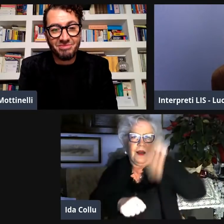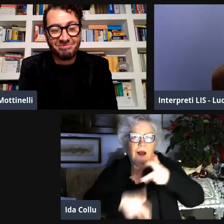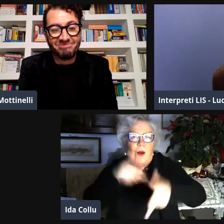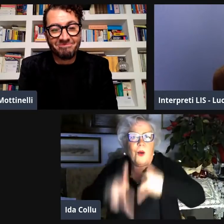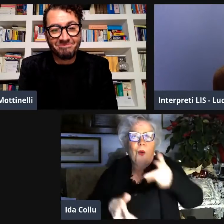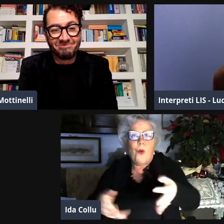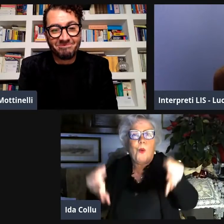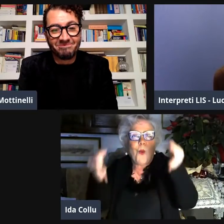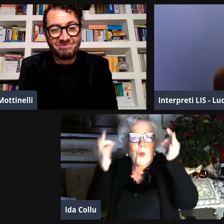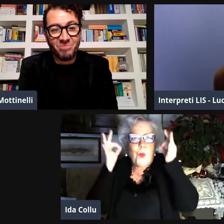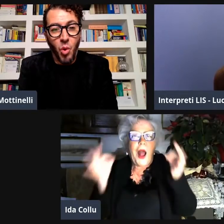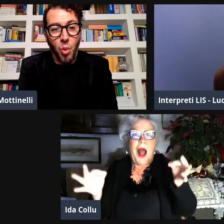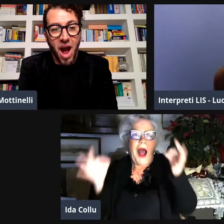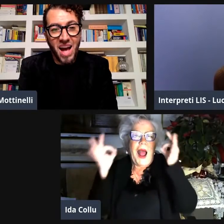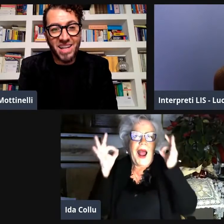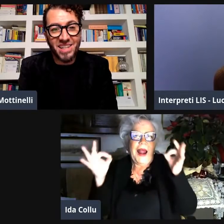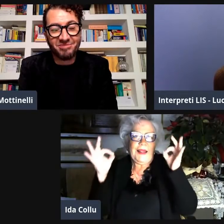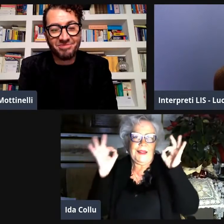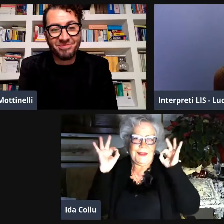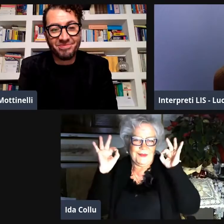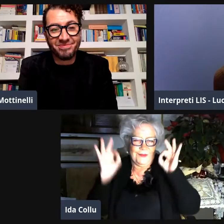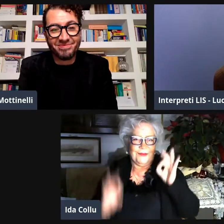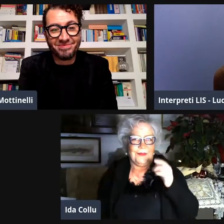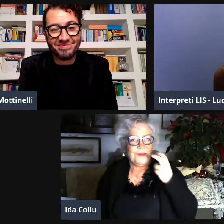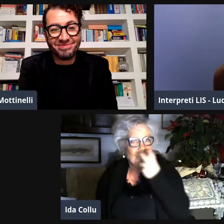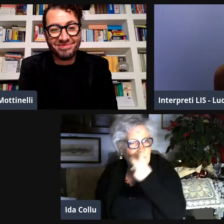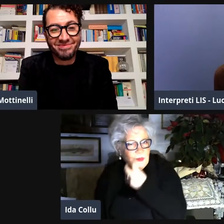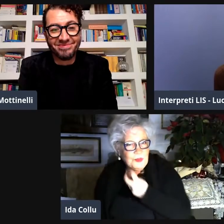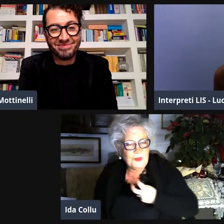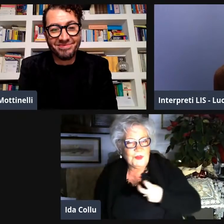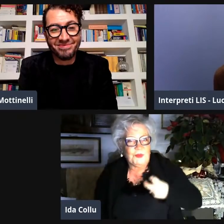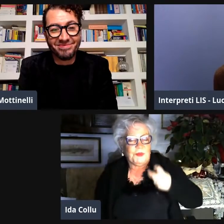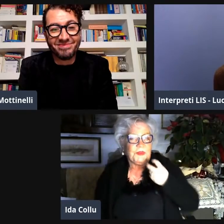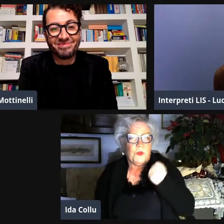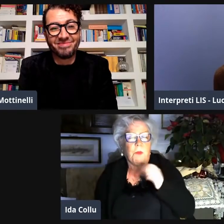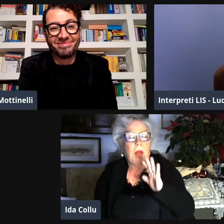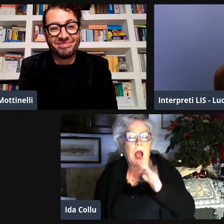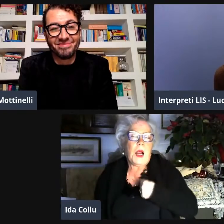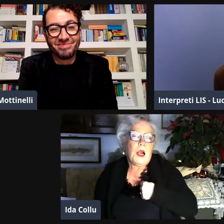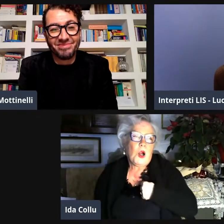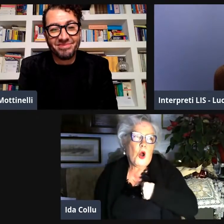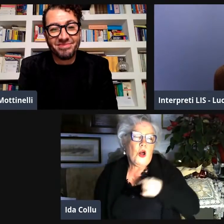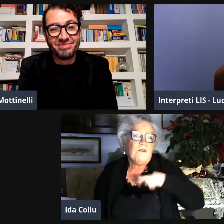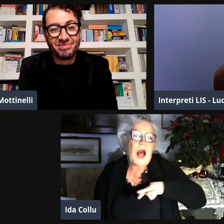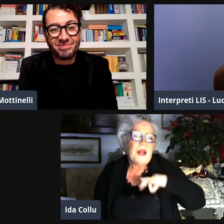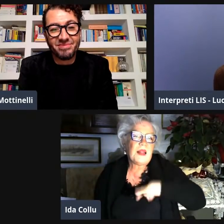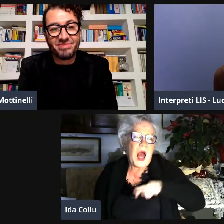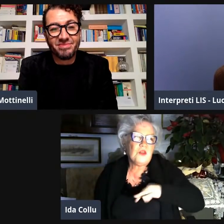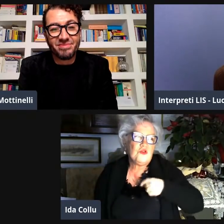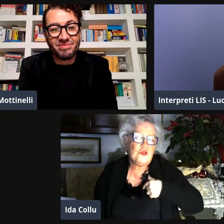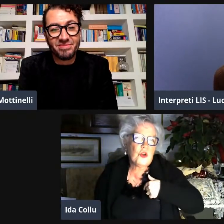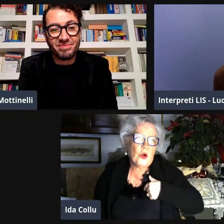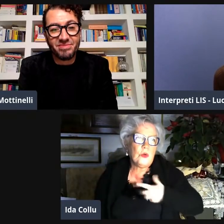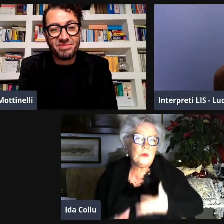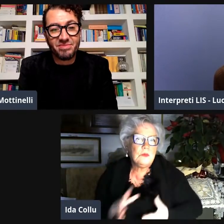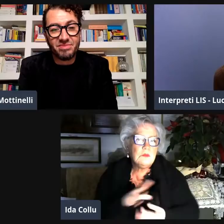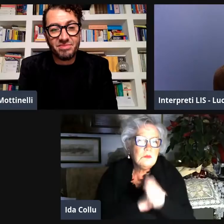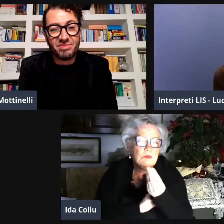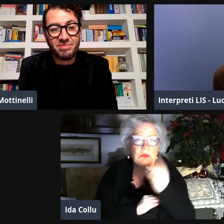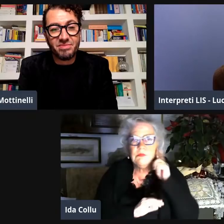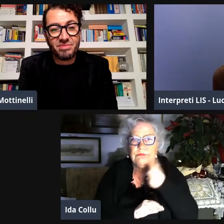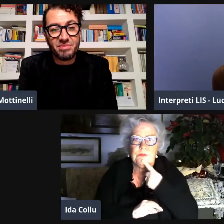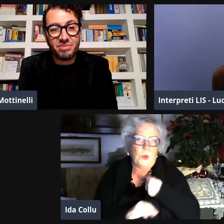non era così. Venivamo presi a bacchettate sulle mani. Guai utilizzare la lingua dei segni. Dovevamo sempre utilizzare il labiale.